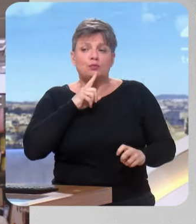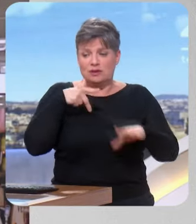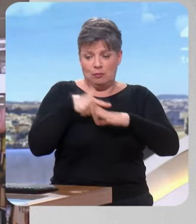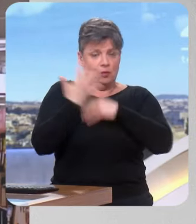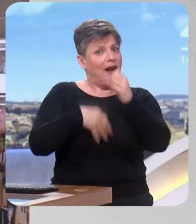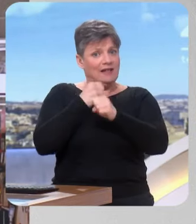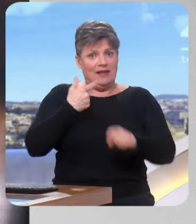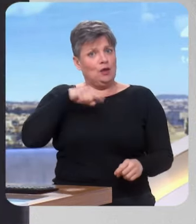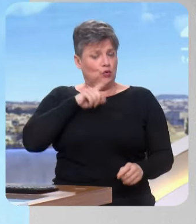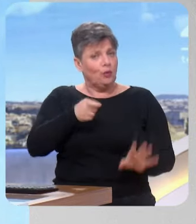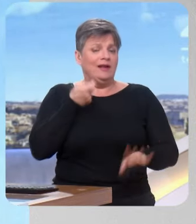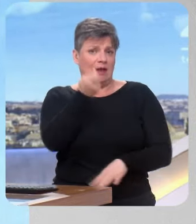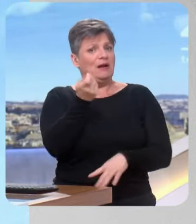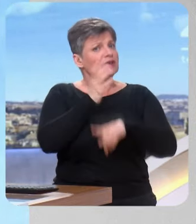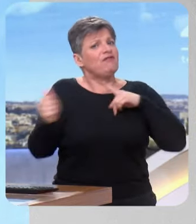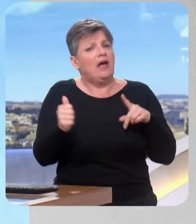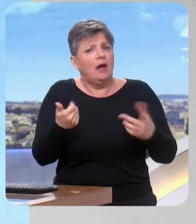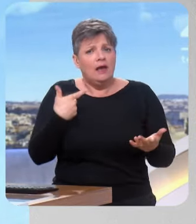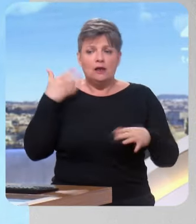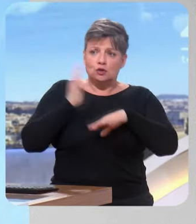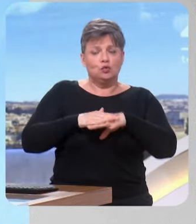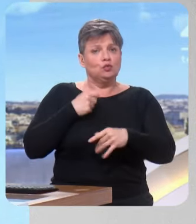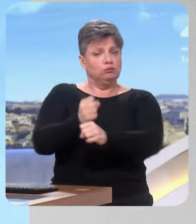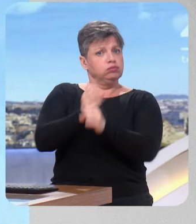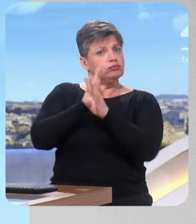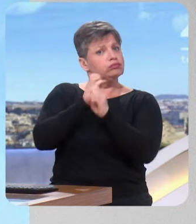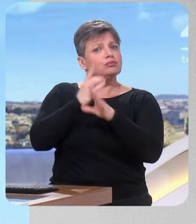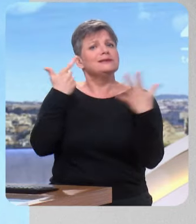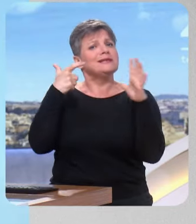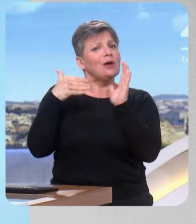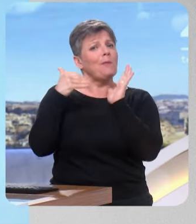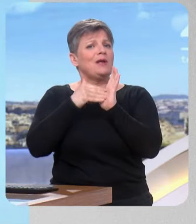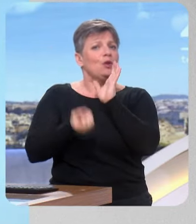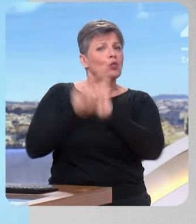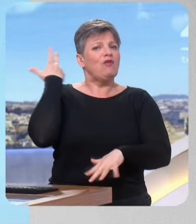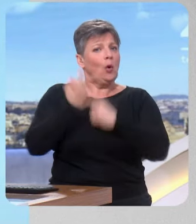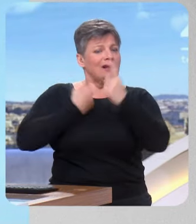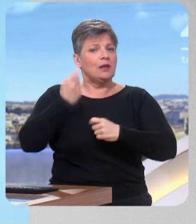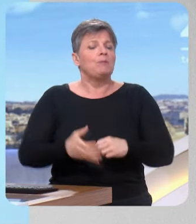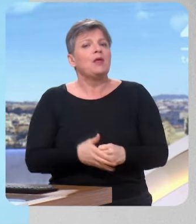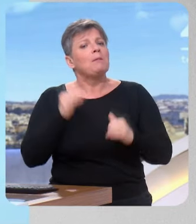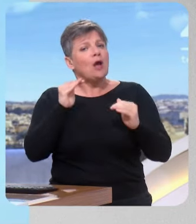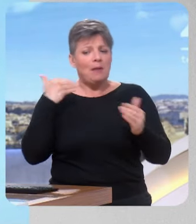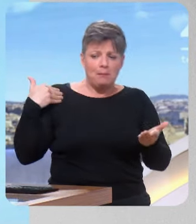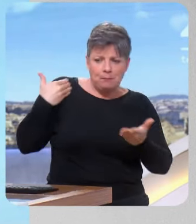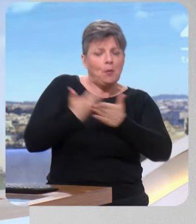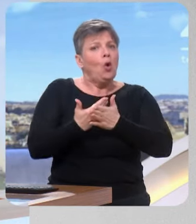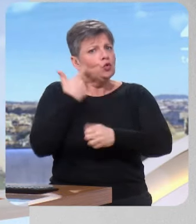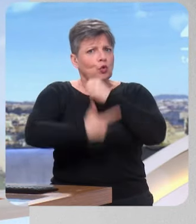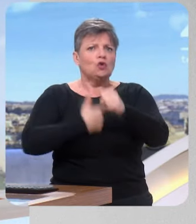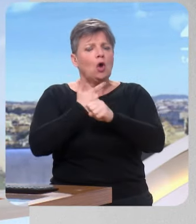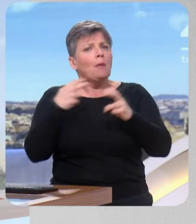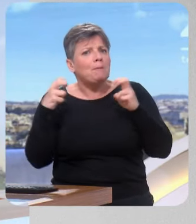de l'année. Et la bonne nouvelle, on ne'y trompe pas, puisqu'on a 700 000 nouveaux clients depuis le début de l'année. Les prix ont quand même pris un peu plus de 20% en deux ans, c'est ça ?'est